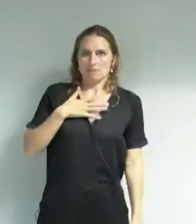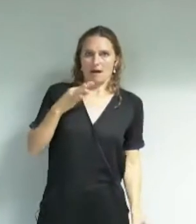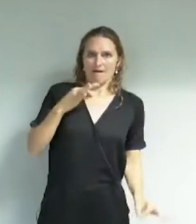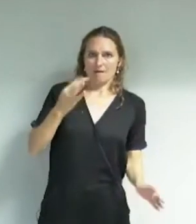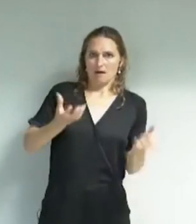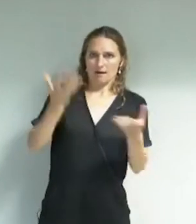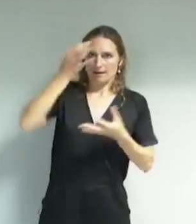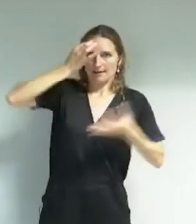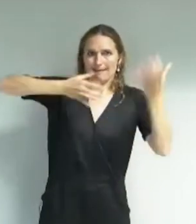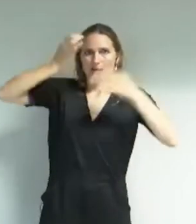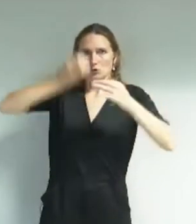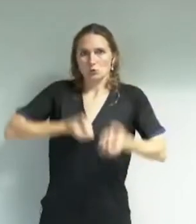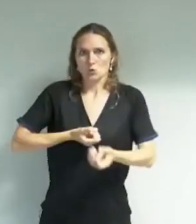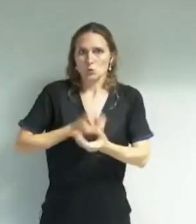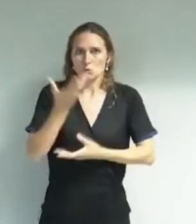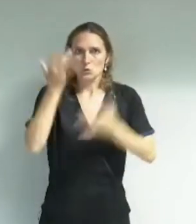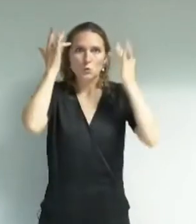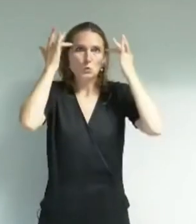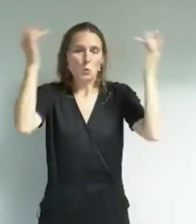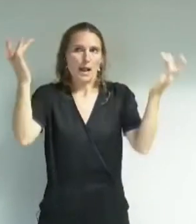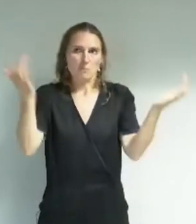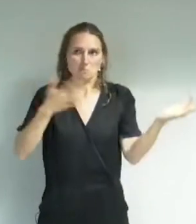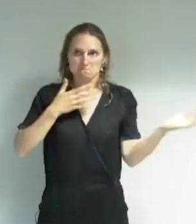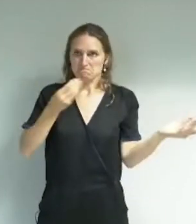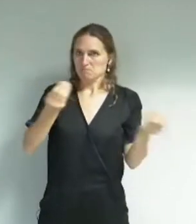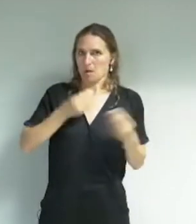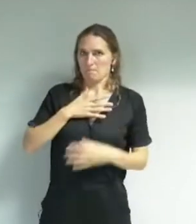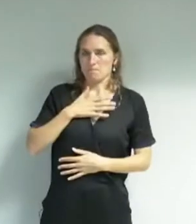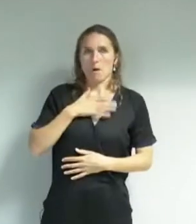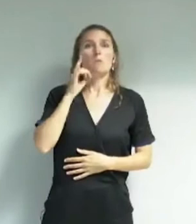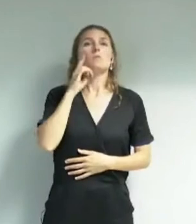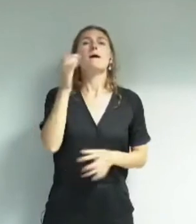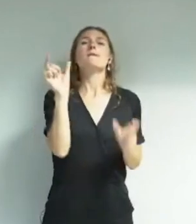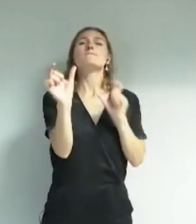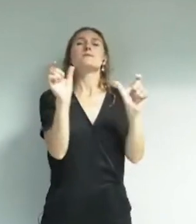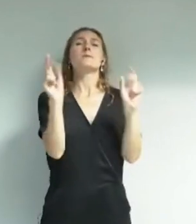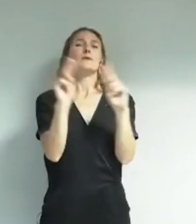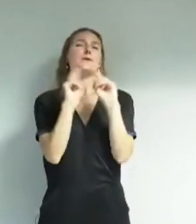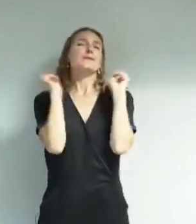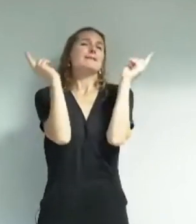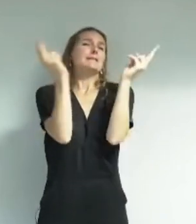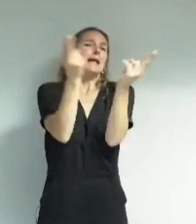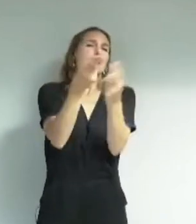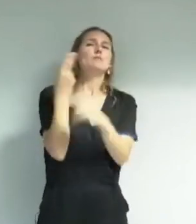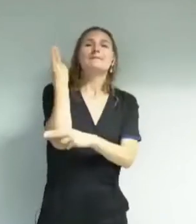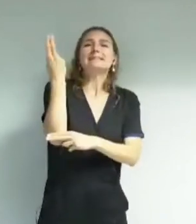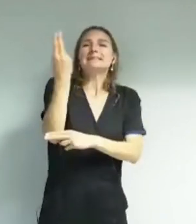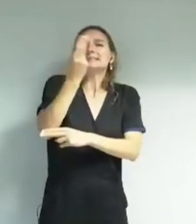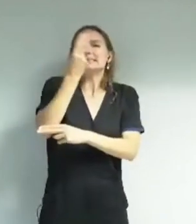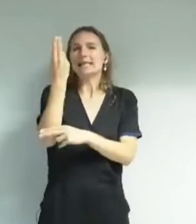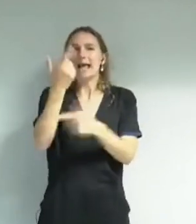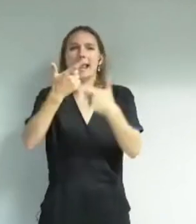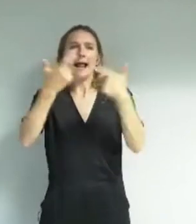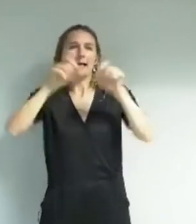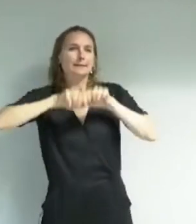culturelle que vous voulez poursuivre parce que les mots d'universalisme et d'université prolifèrent avec l'usage